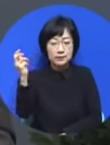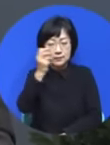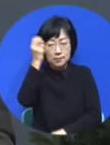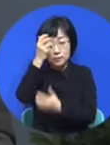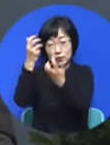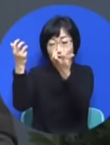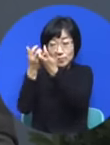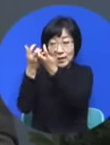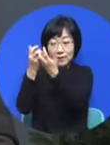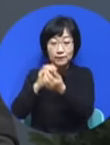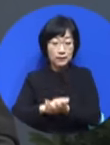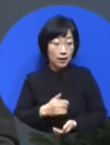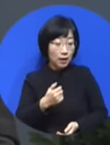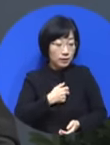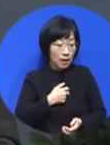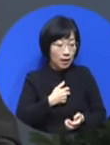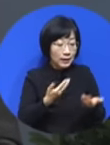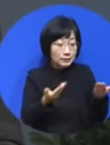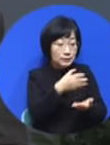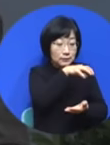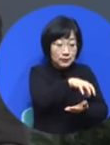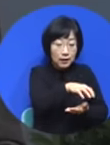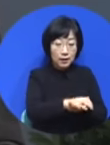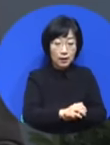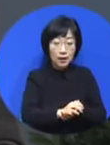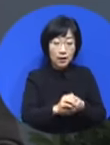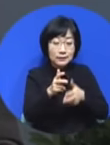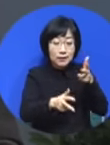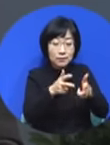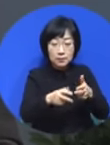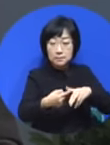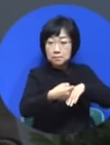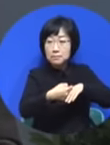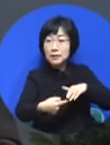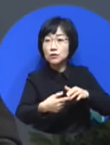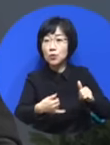내 직장과 산업, 민족을 어떻게 살립니까? 오직 그 능력으로.